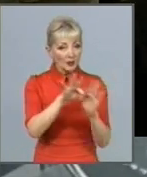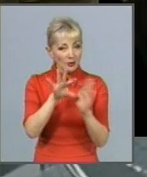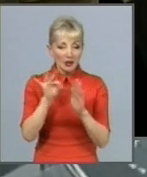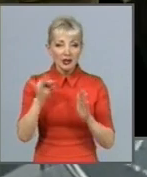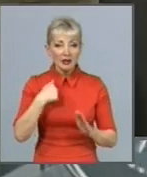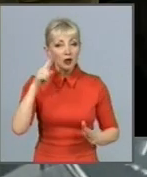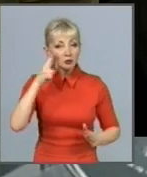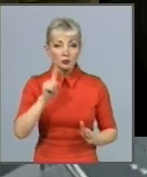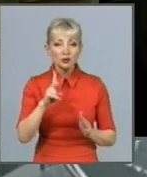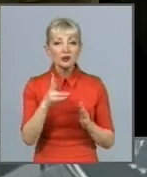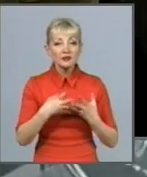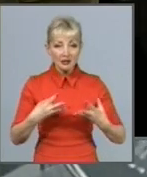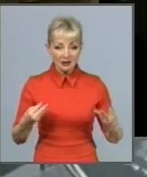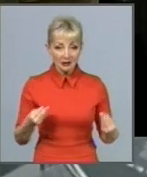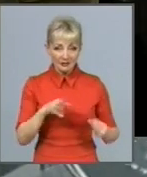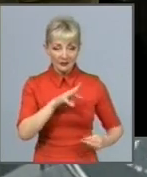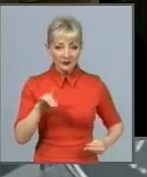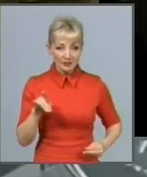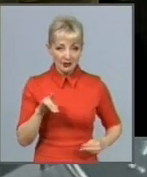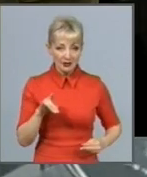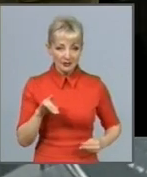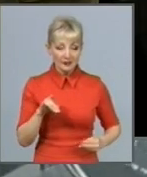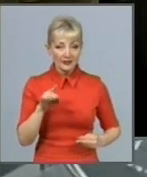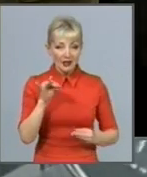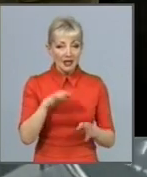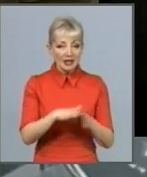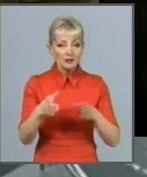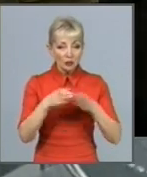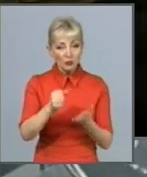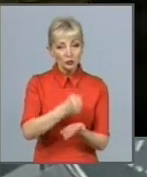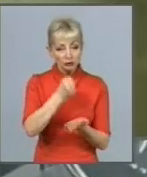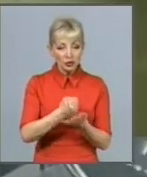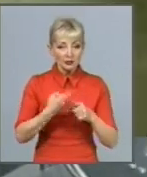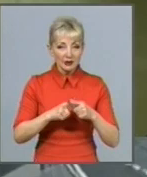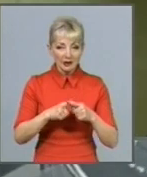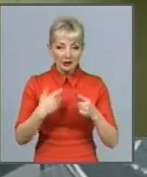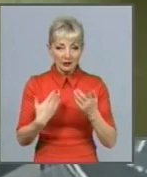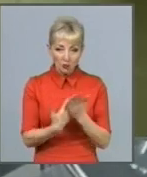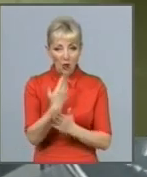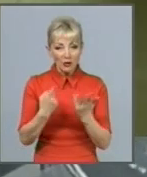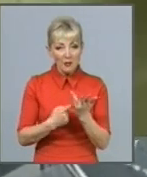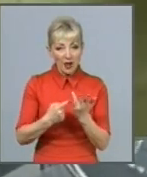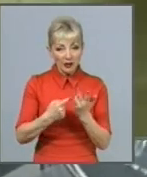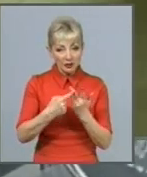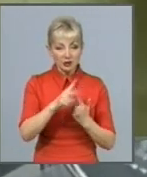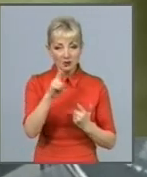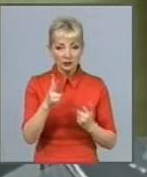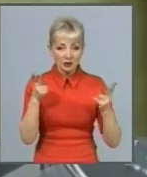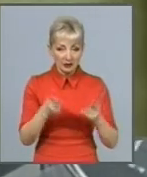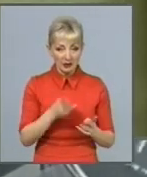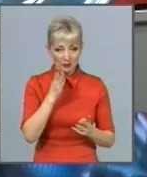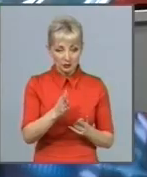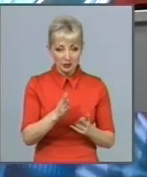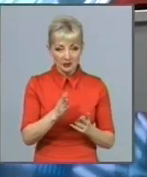ми з полкомом утвердимо ось цей перечінь нових об'єктів, які будуть зроблені. Яна Чітиніна та Ярослав Кононенко, Харківське